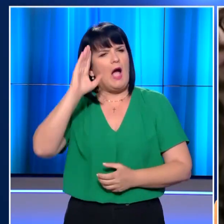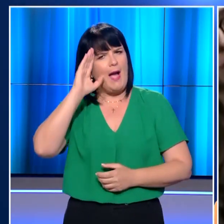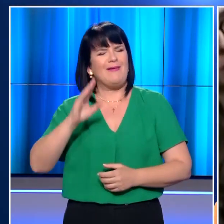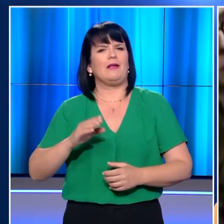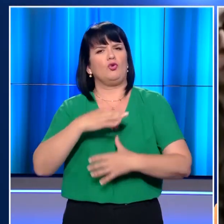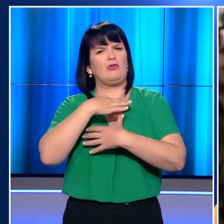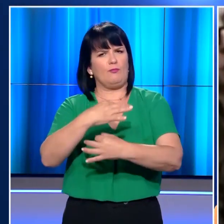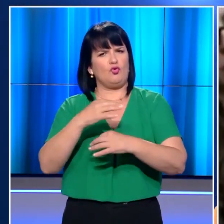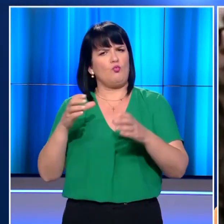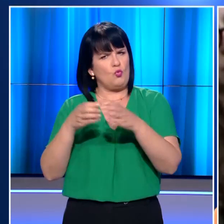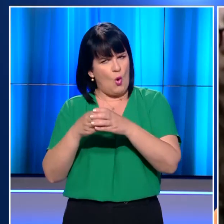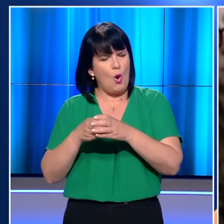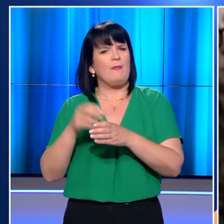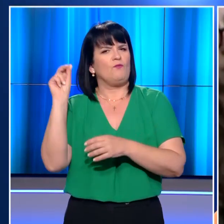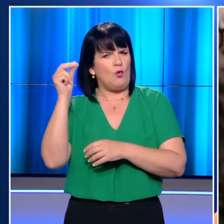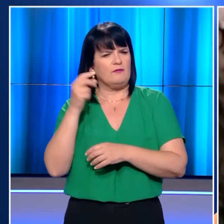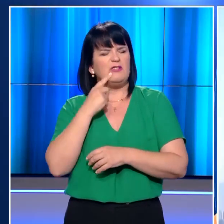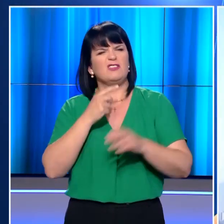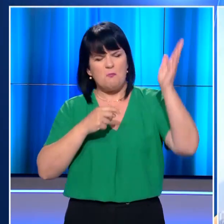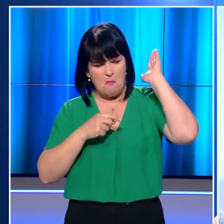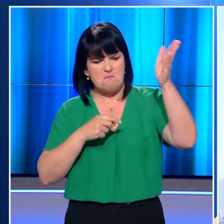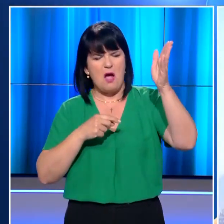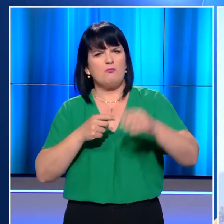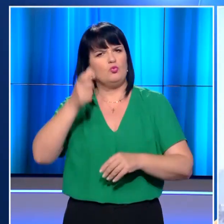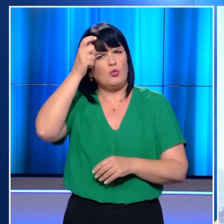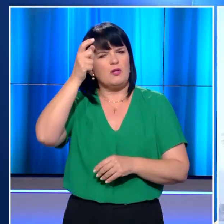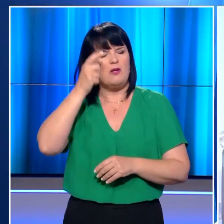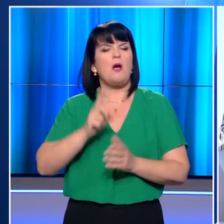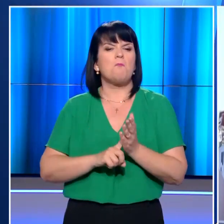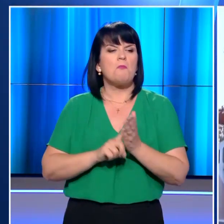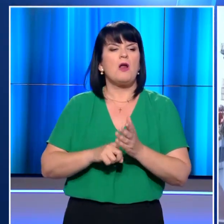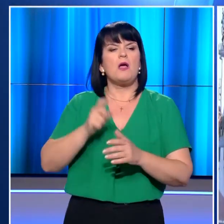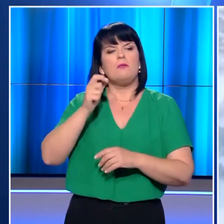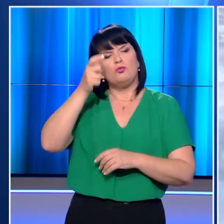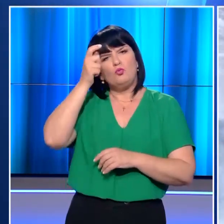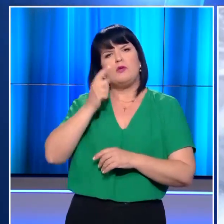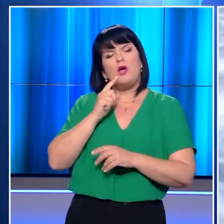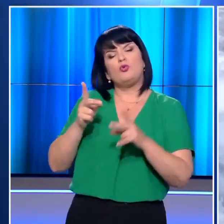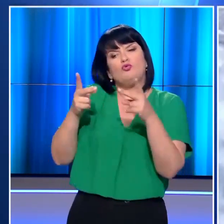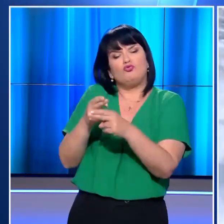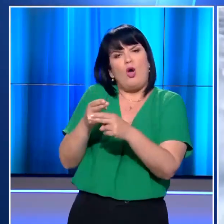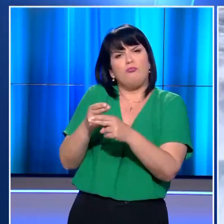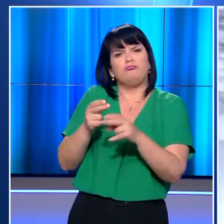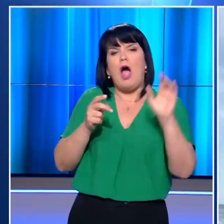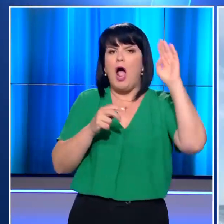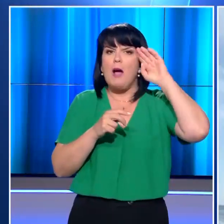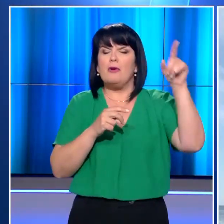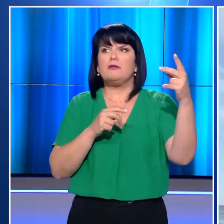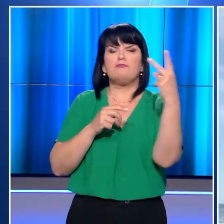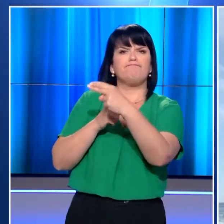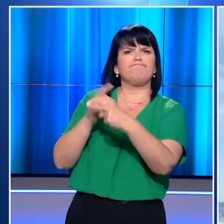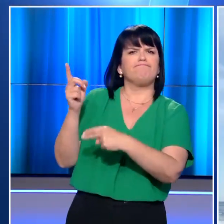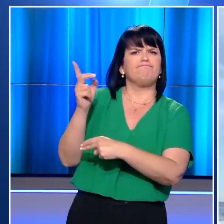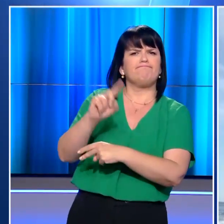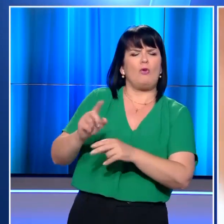γερουσιαστής μάλιστα ζητά να επιβληθούν κυρώσεις προς την Άγκυρα, καλώντας την κυβέρνηση Τράπ να σταματήσει τον επεκτατισμό του Ρετσέπτα Βγή Περδογάν, αλλά και να τρεματιστούν οι